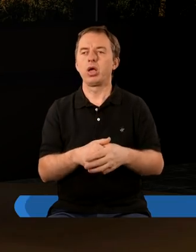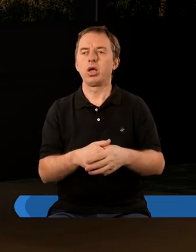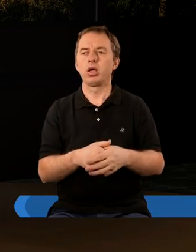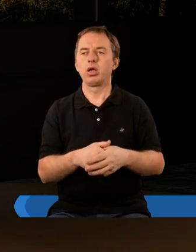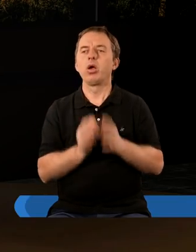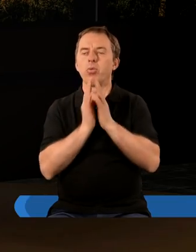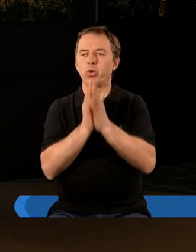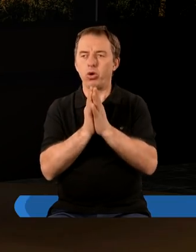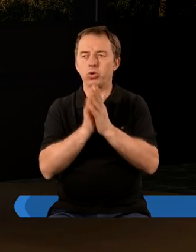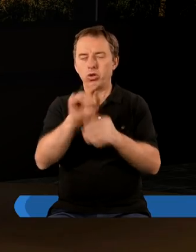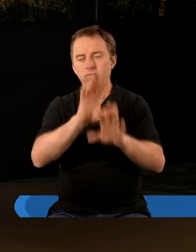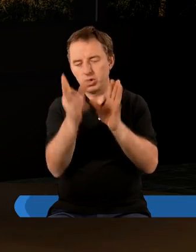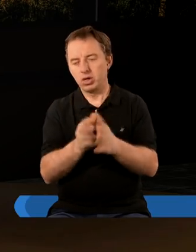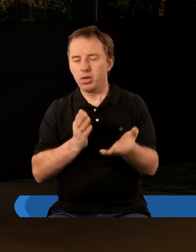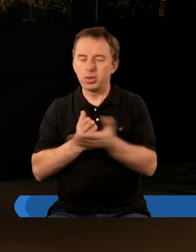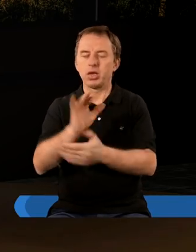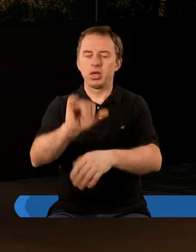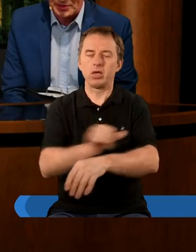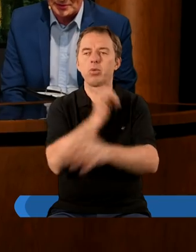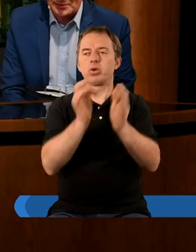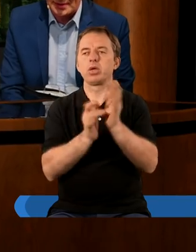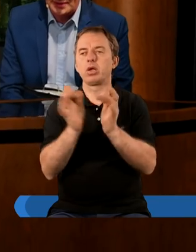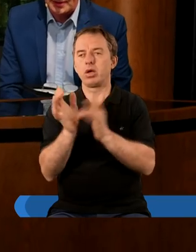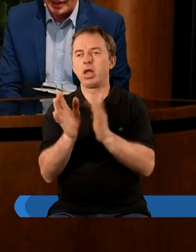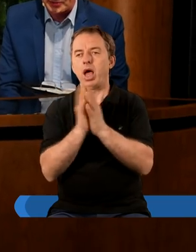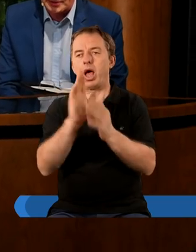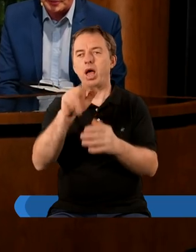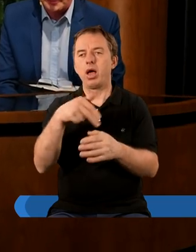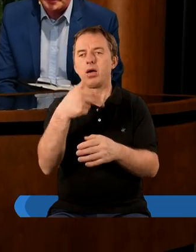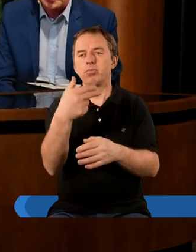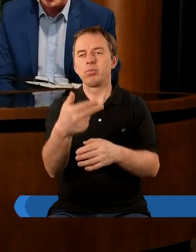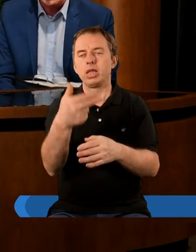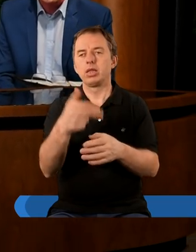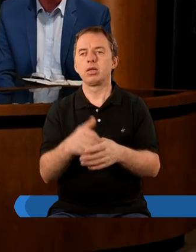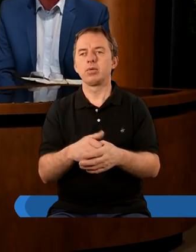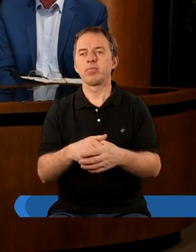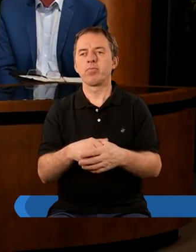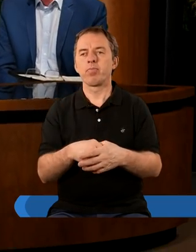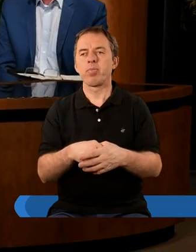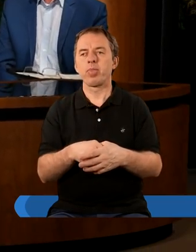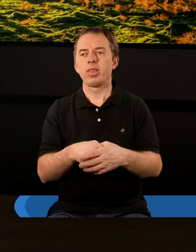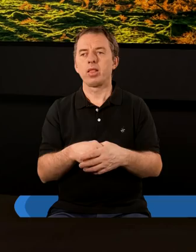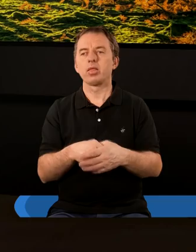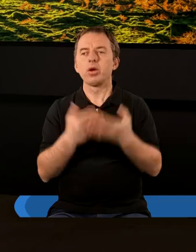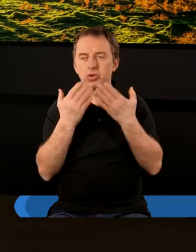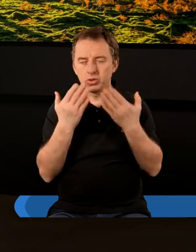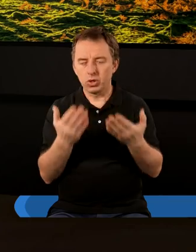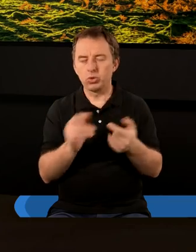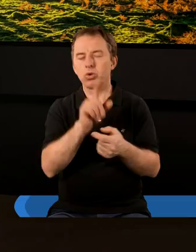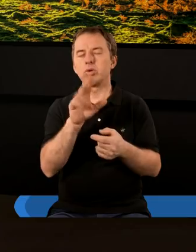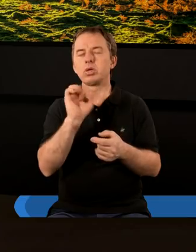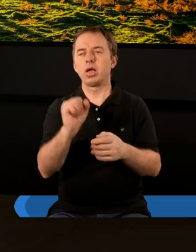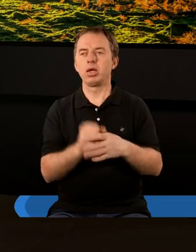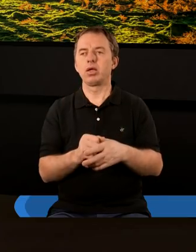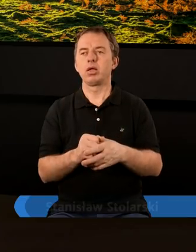prosimy o to wszystko przez imię Jezusa Amen Amen dziękując